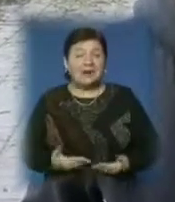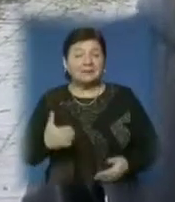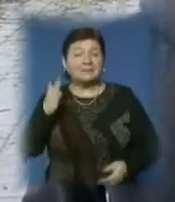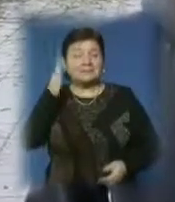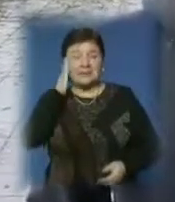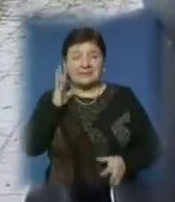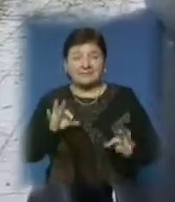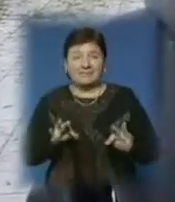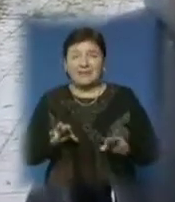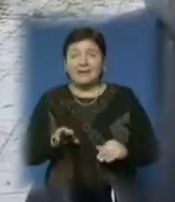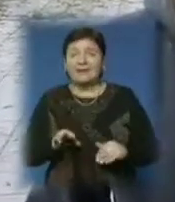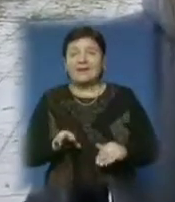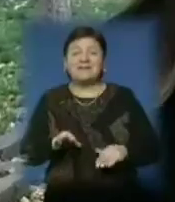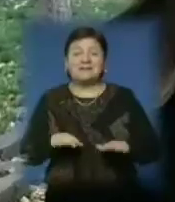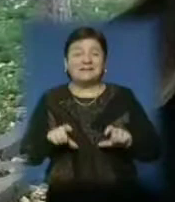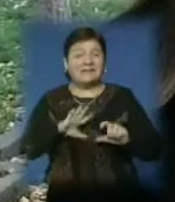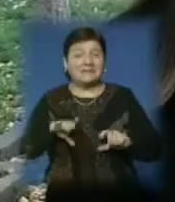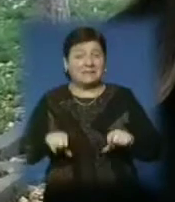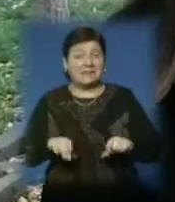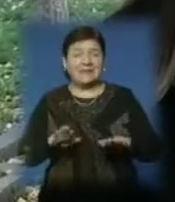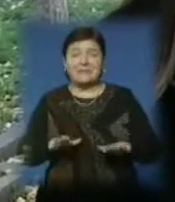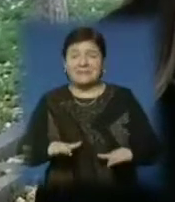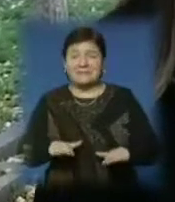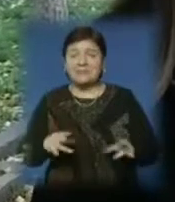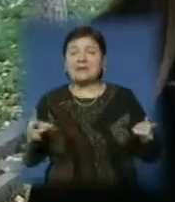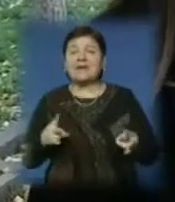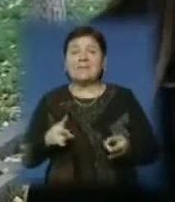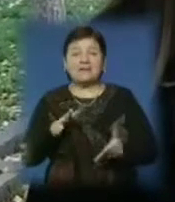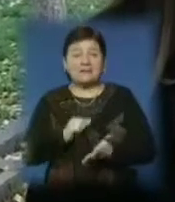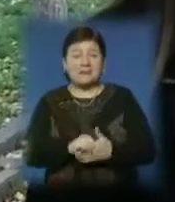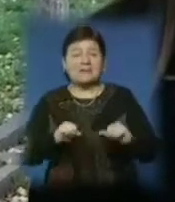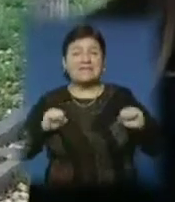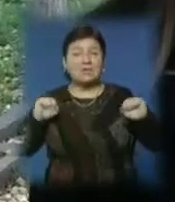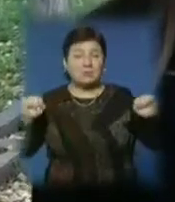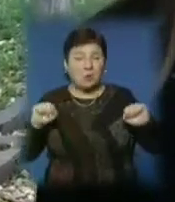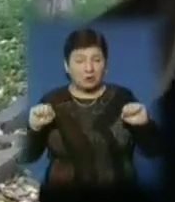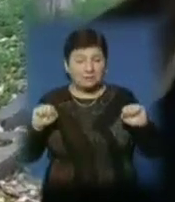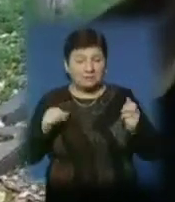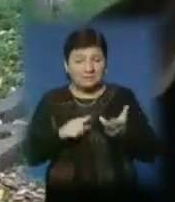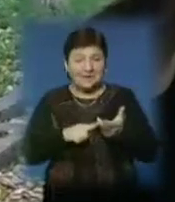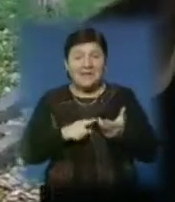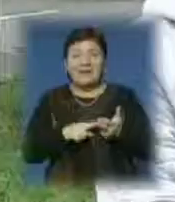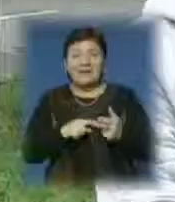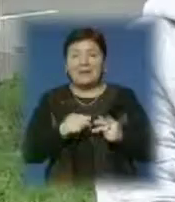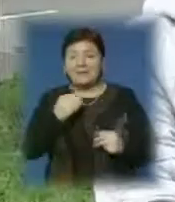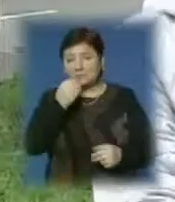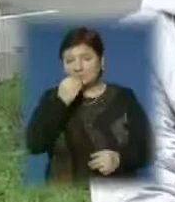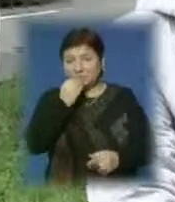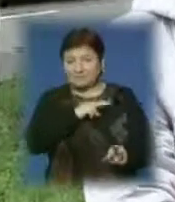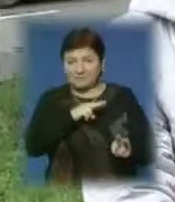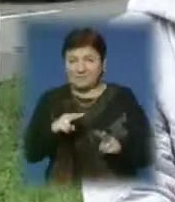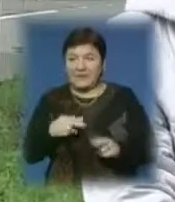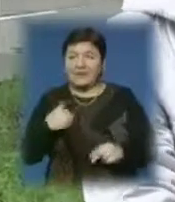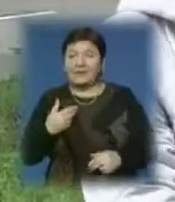і не сидіти на місці, постійно рухатися». «Треба займатися спортом – це найголовніше, ну і слідкуватися за тим, що їш». «Я хожу у